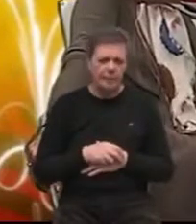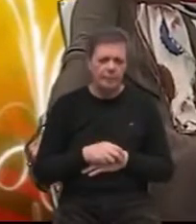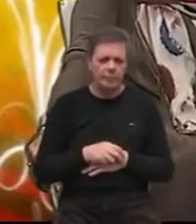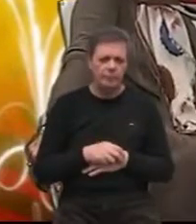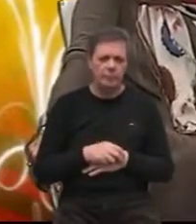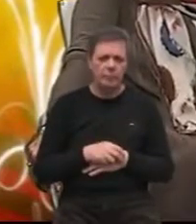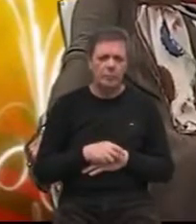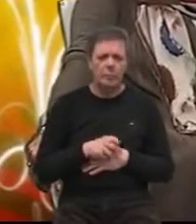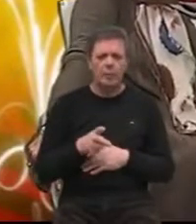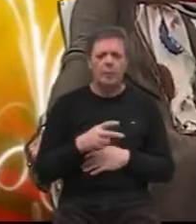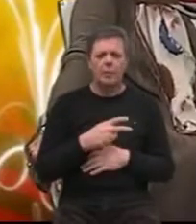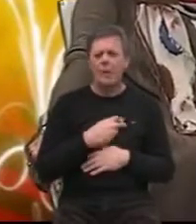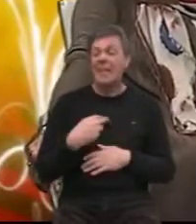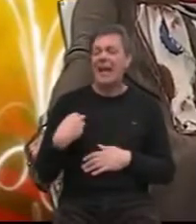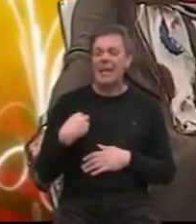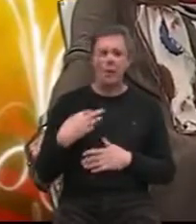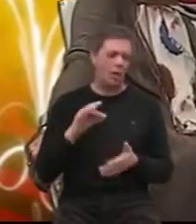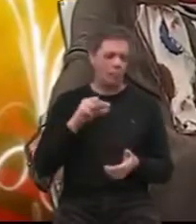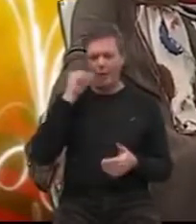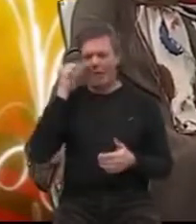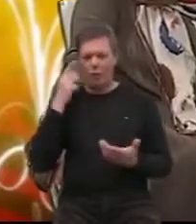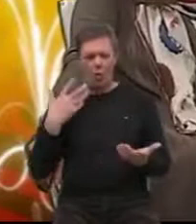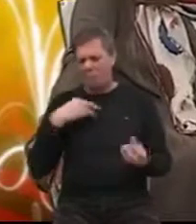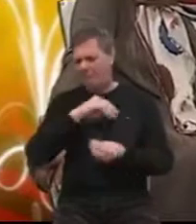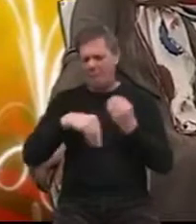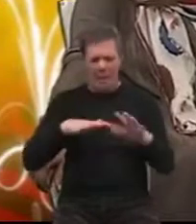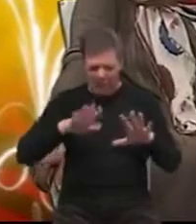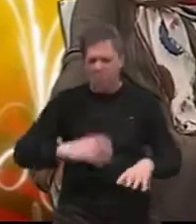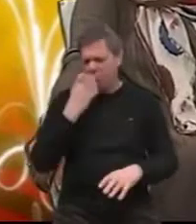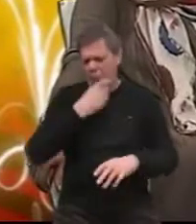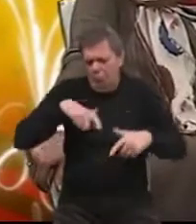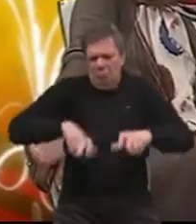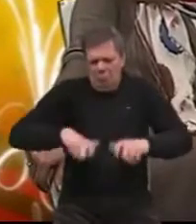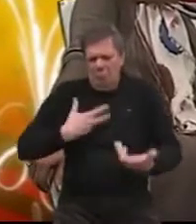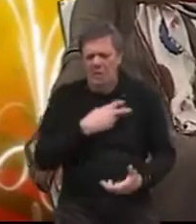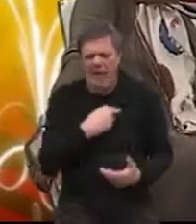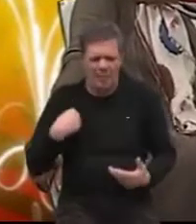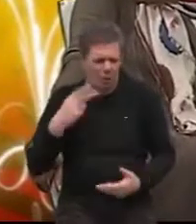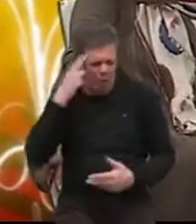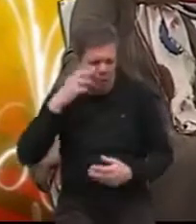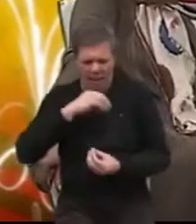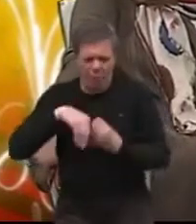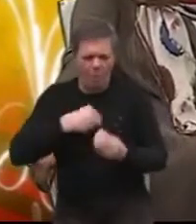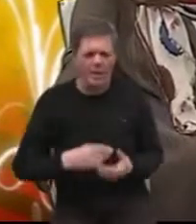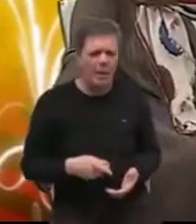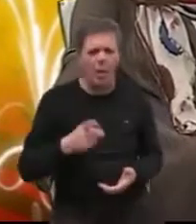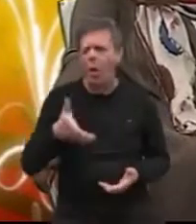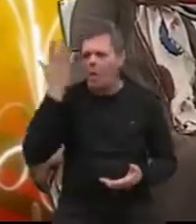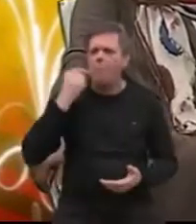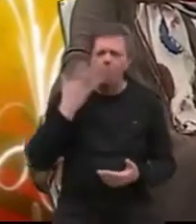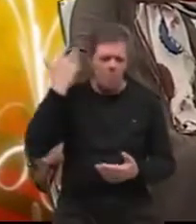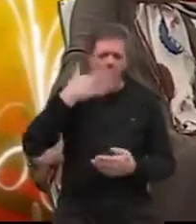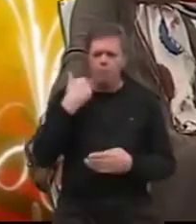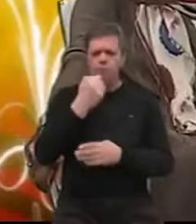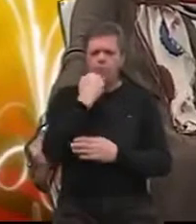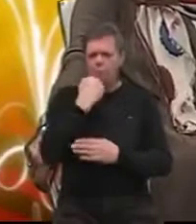zagrebački dečko, kako da vam kažem, familija zagrebačka, poznata. On je bio poduzetnik.